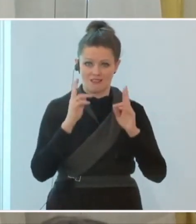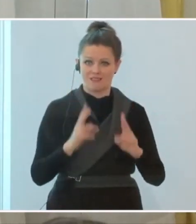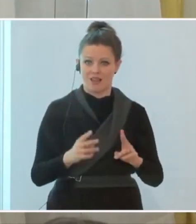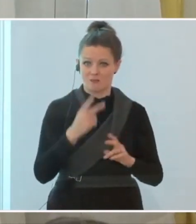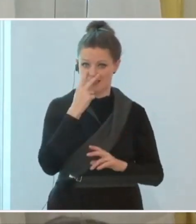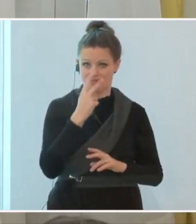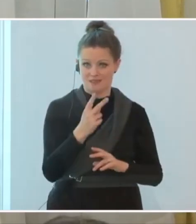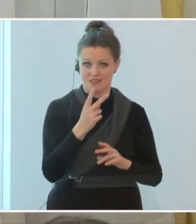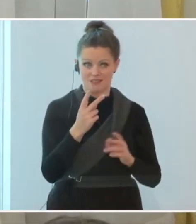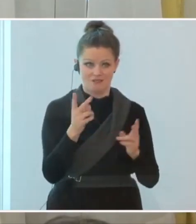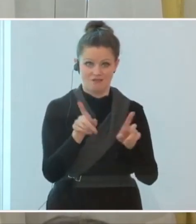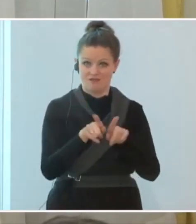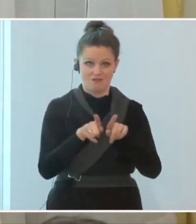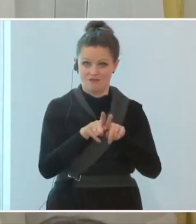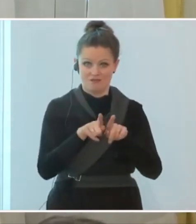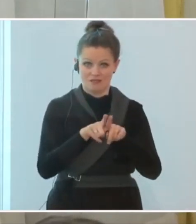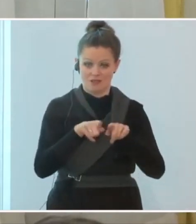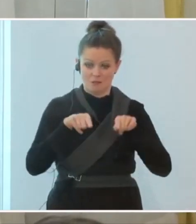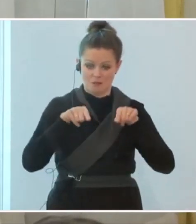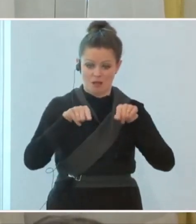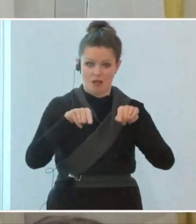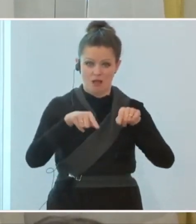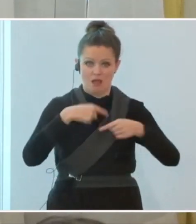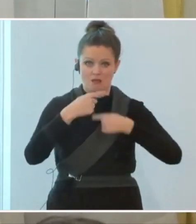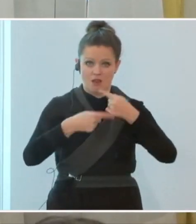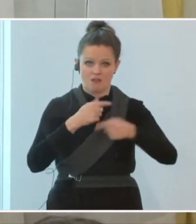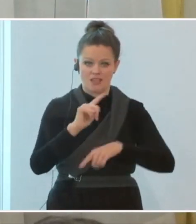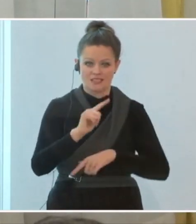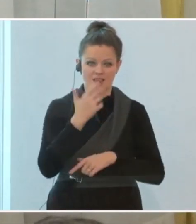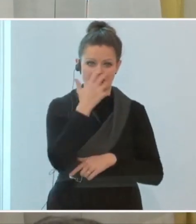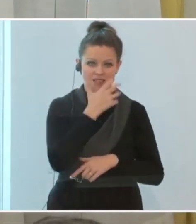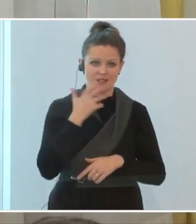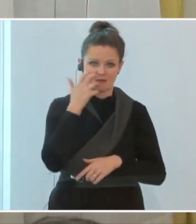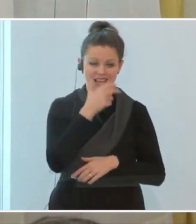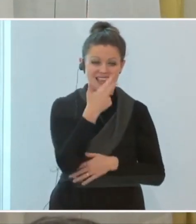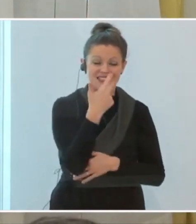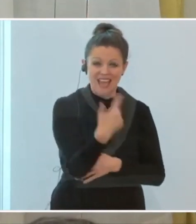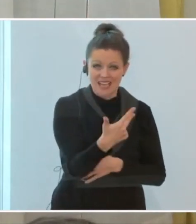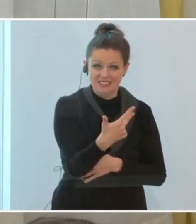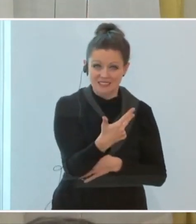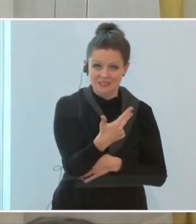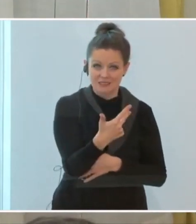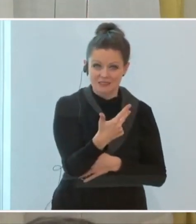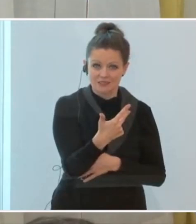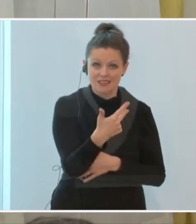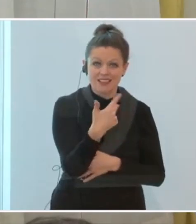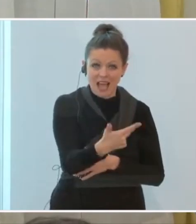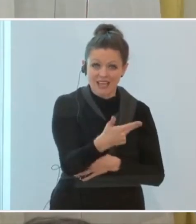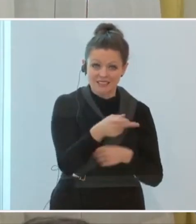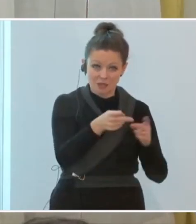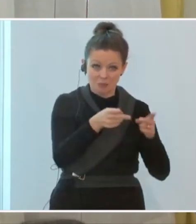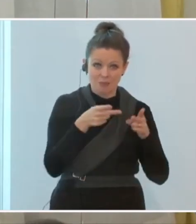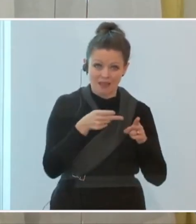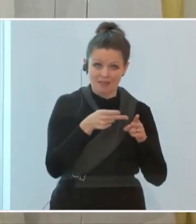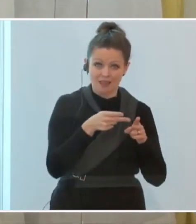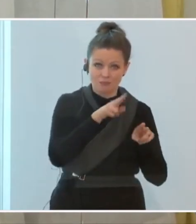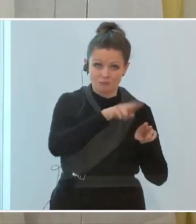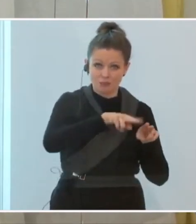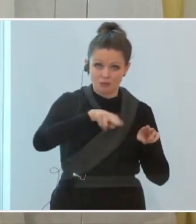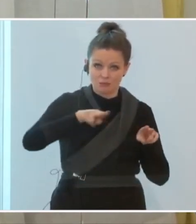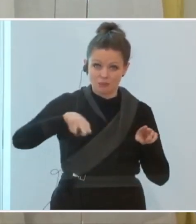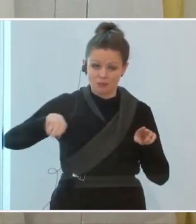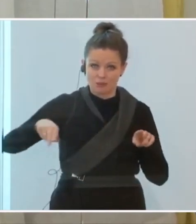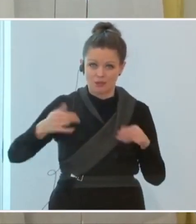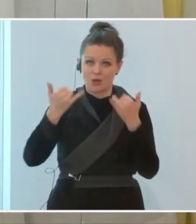zuerst gezeigt habe. Auch da waren wir am 2. September bei 30 belegten Intensivbetten. Und